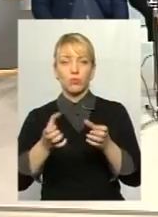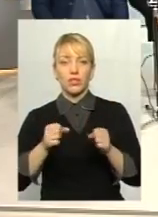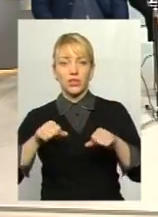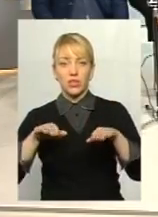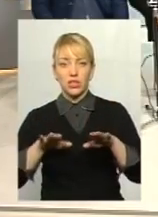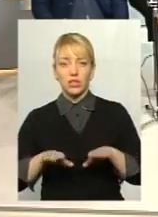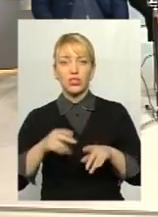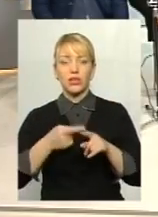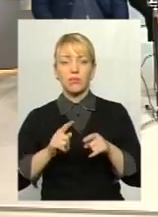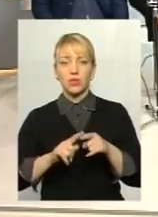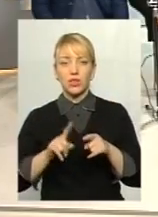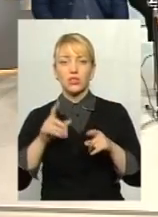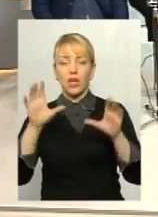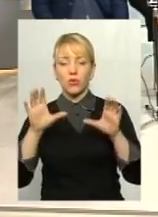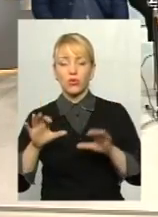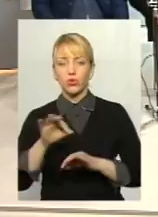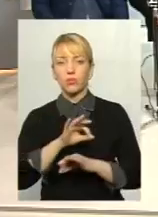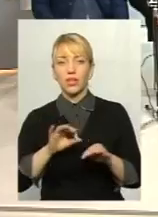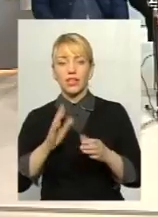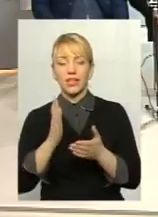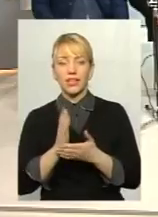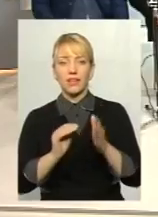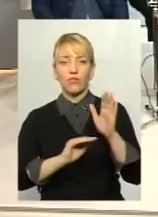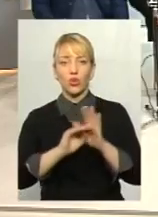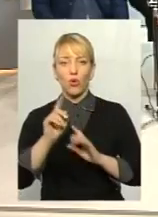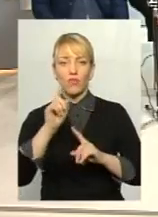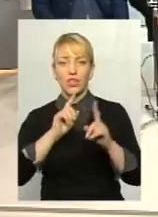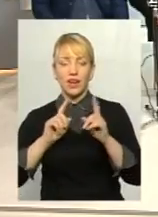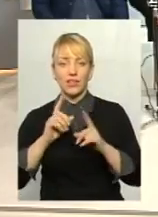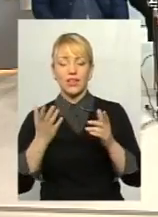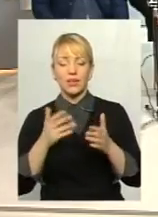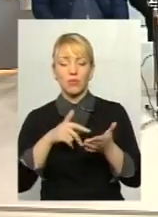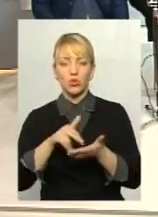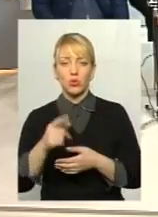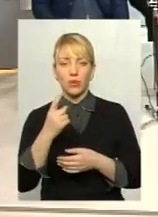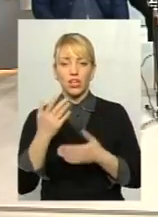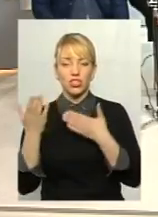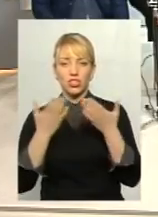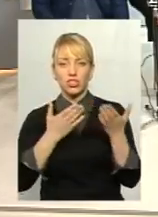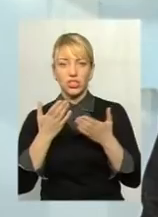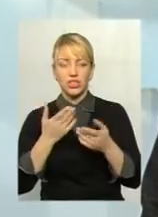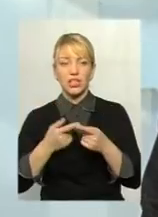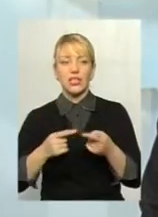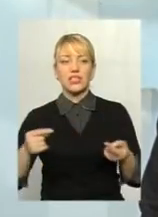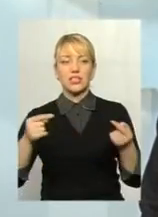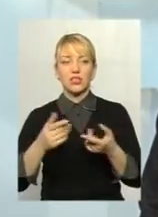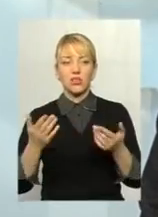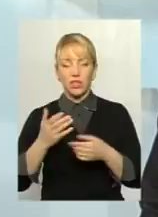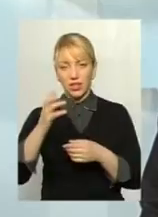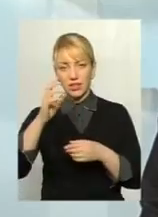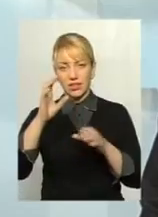що законопроект, який лежить в Верховній Раді вже сьогодні, прийшов перше читання, згідно якого землі державні, в тому числі оцінне витребувані пої,